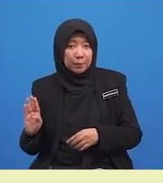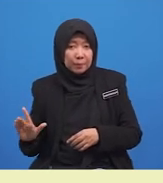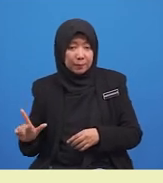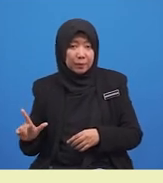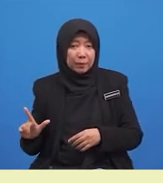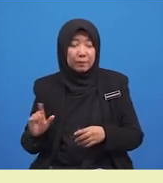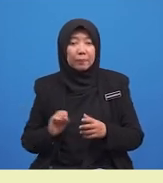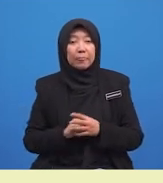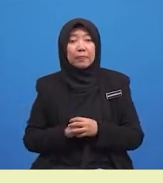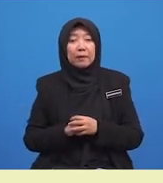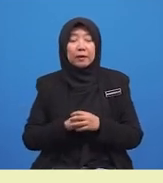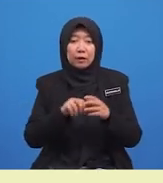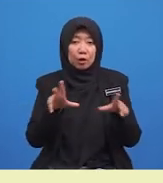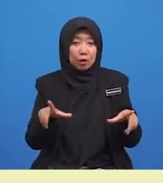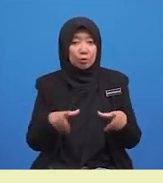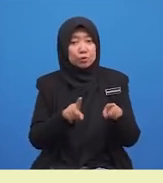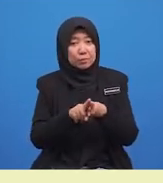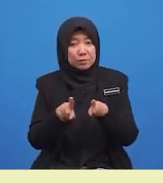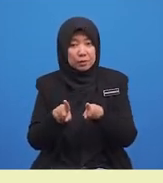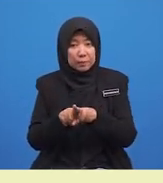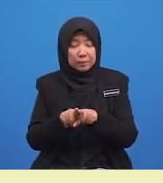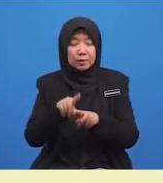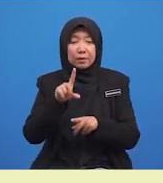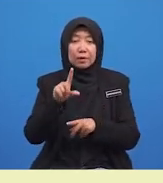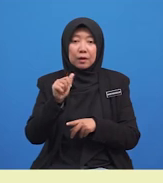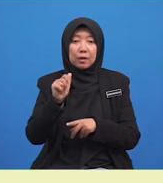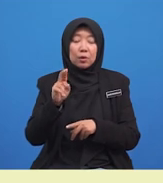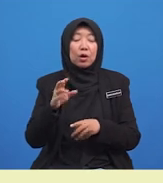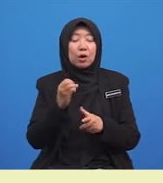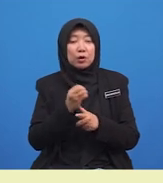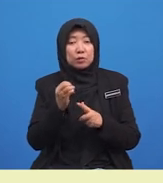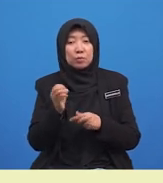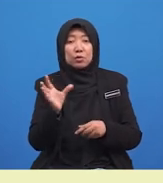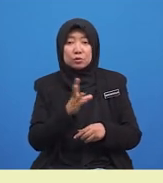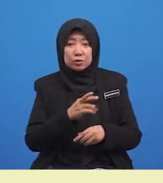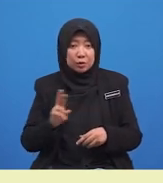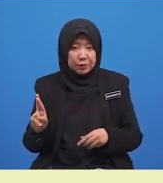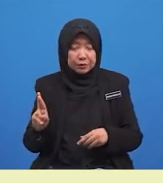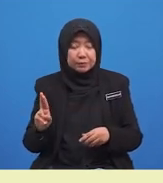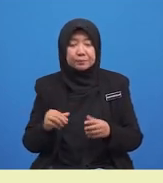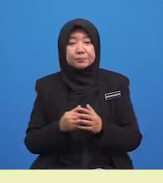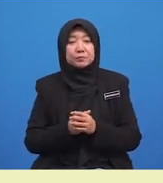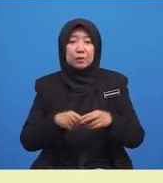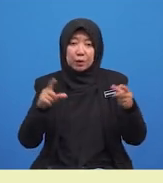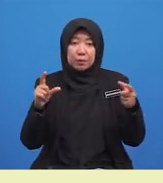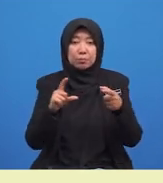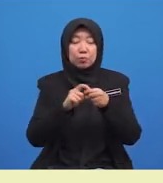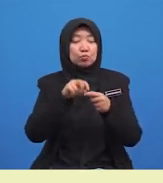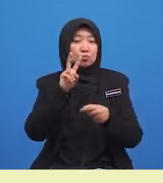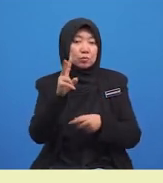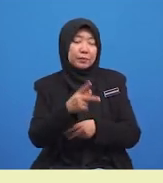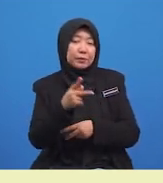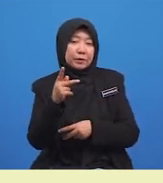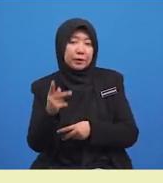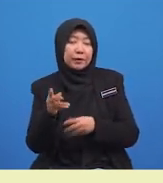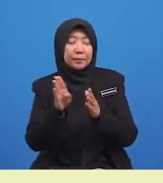dilakukan bersama-sama lalu atau seraya menunjukkan gabungan dua perkara yang